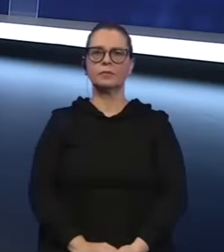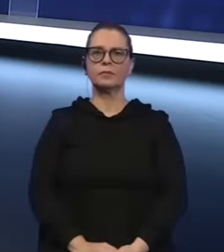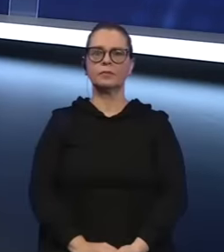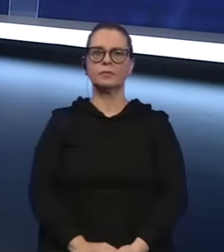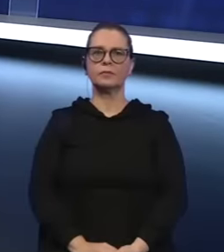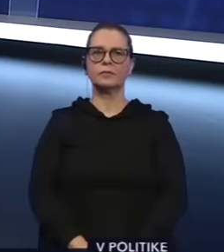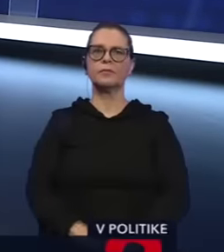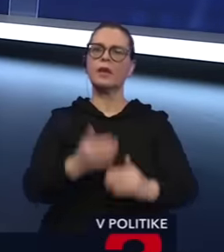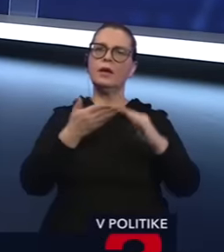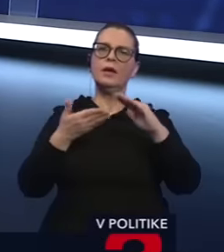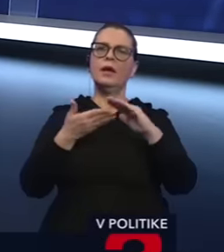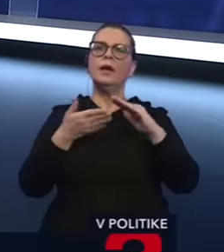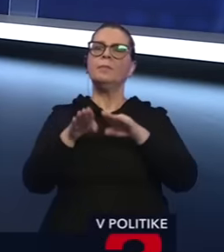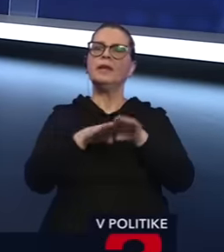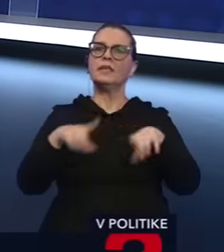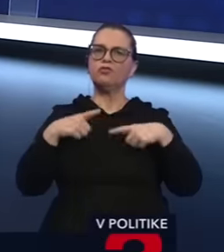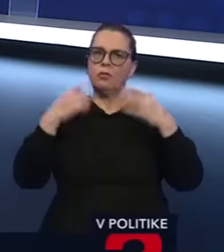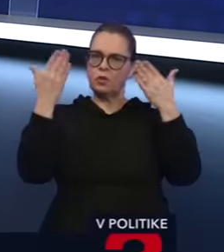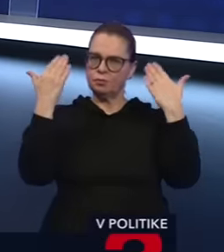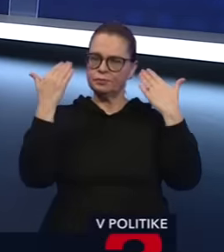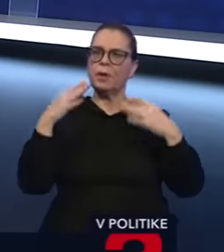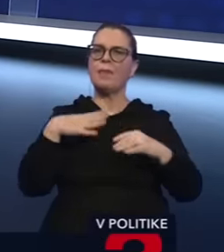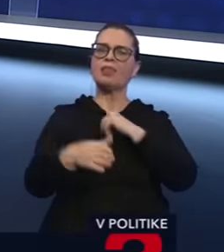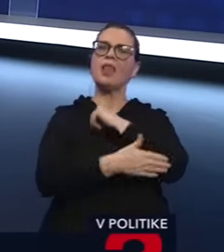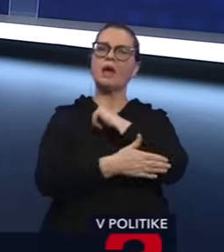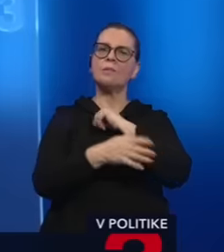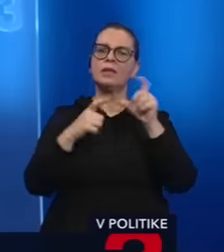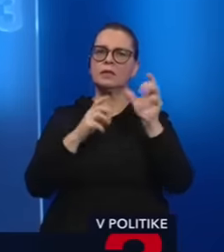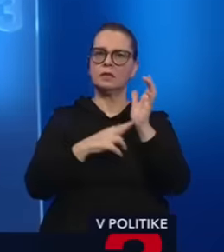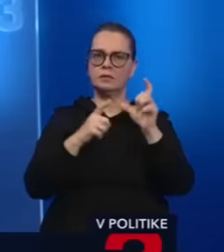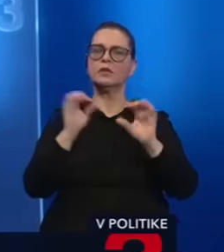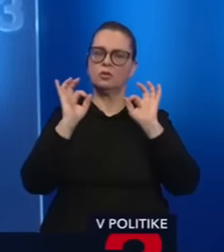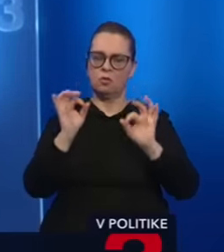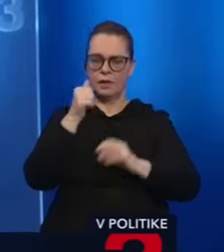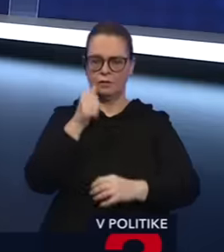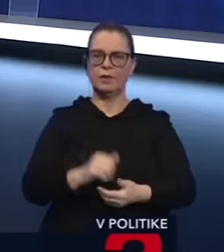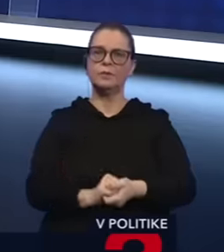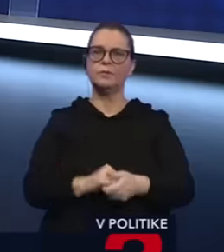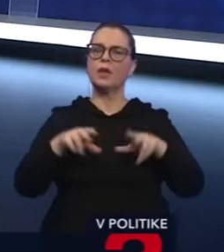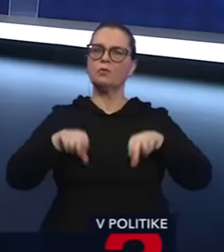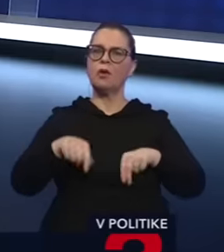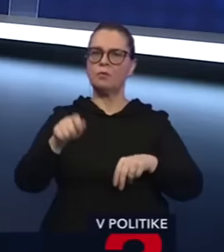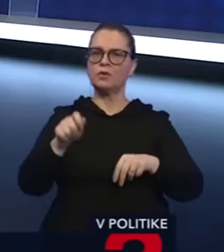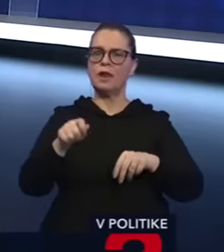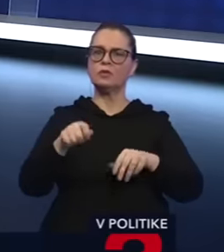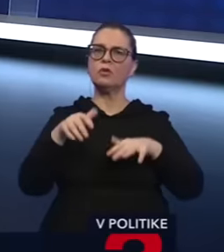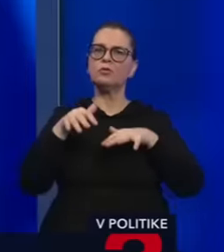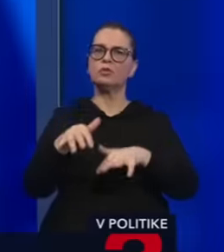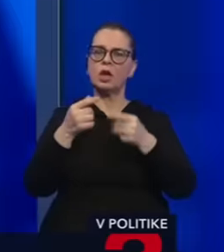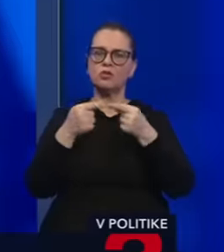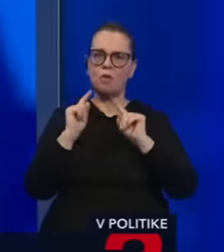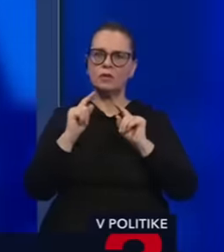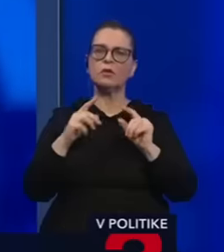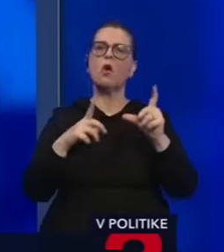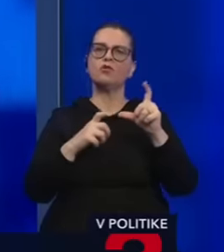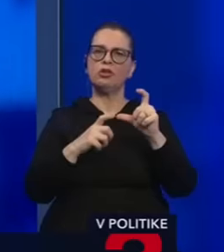Vicepremiér a minister životného prostredia Tomáš Tarabáza, SNS. Dobrý deň. Dobrý deň. A šéf poslancov hnutia Slovensko, Michal